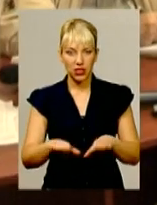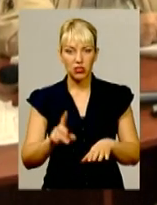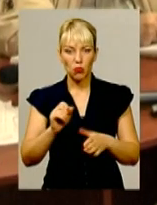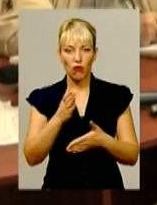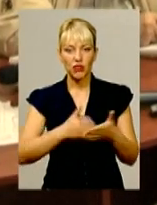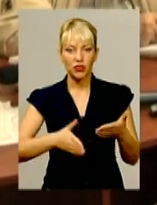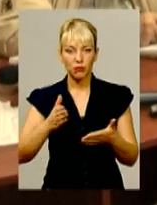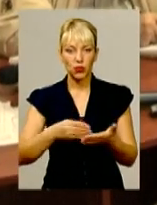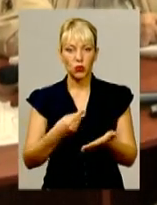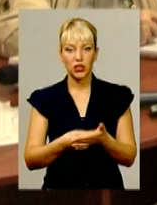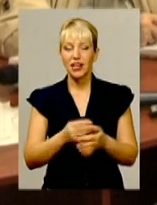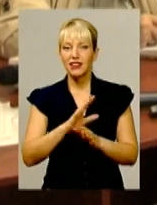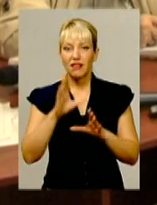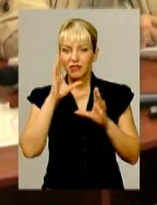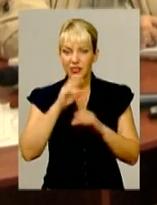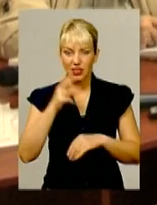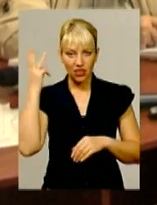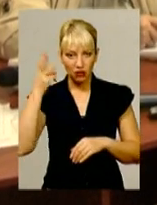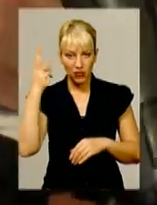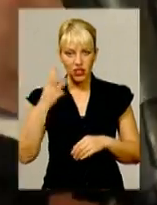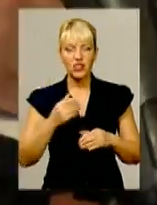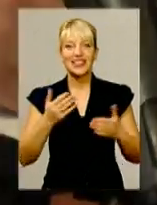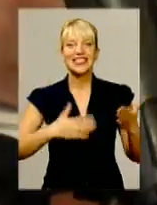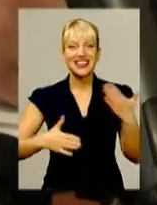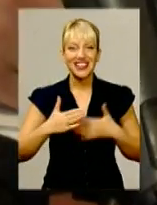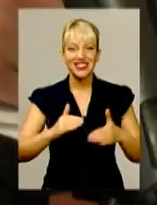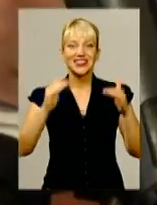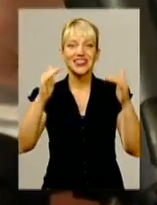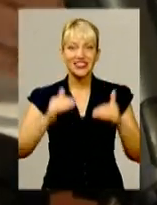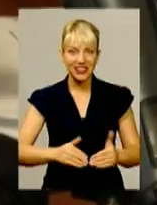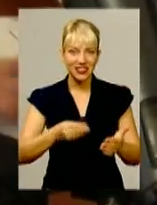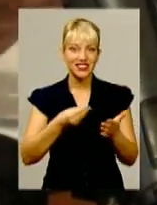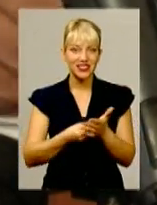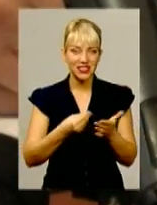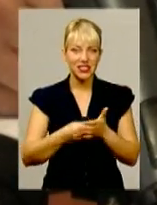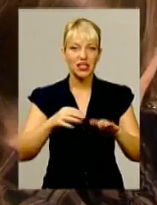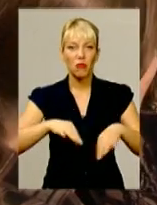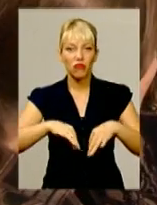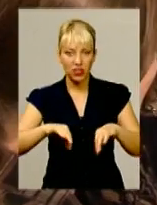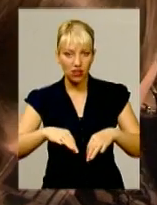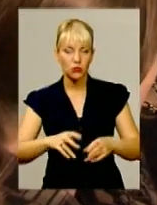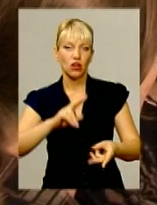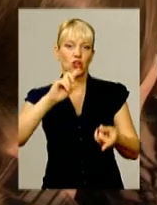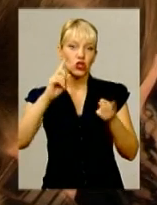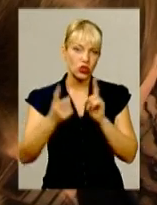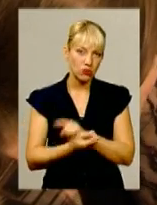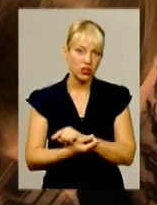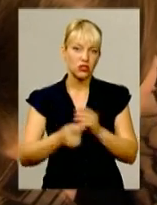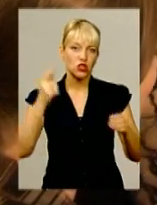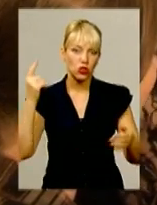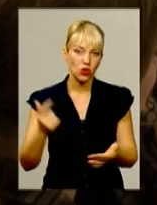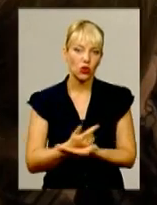Та не встигли хмельничани зрадіти новим зниженим тарифам на проїзд в громадському транспорті, як вони знову змінились. Від 17